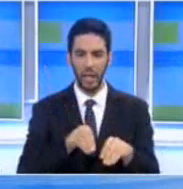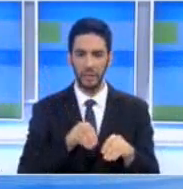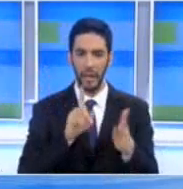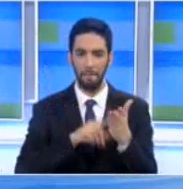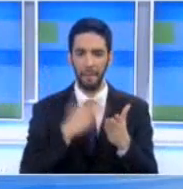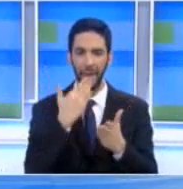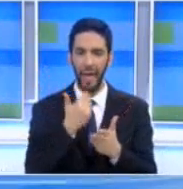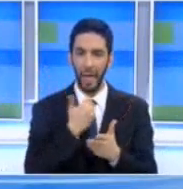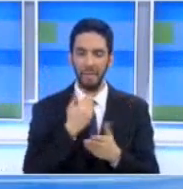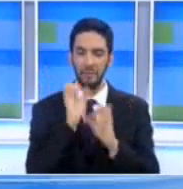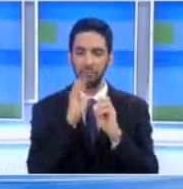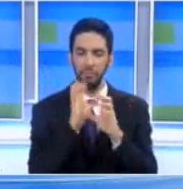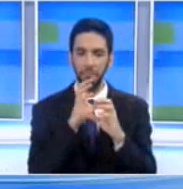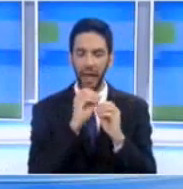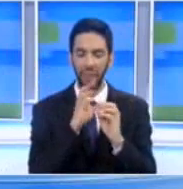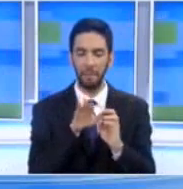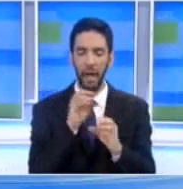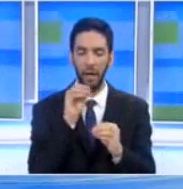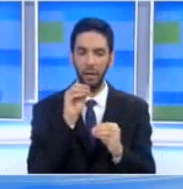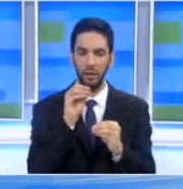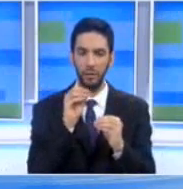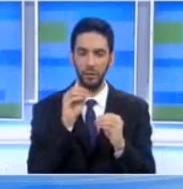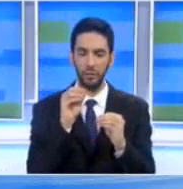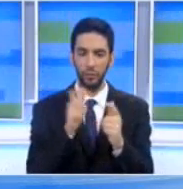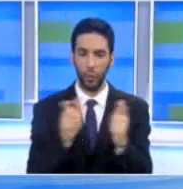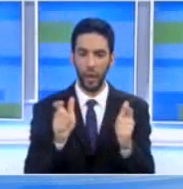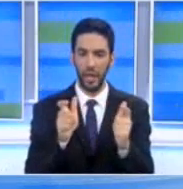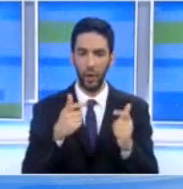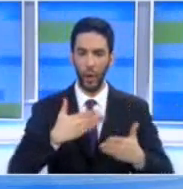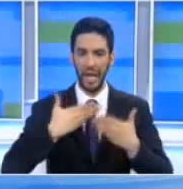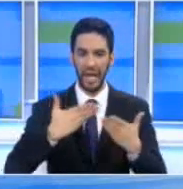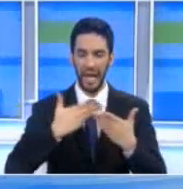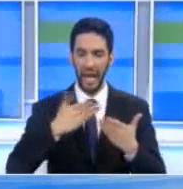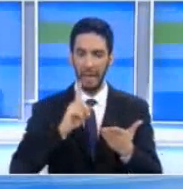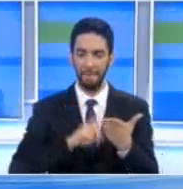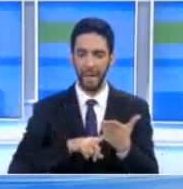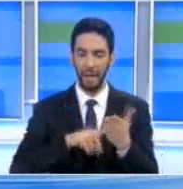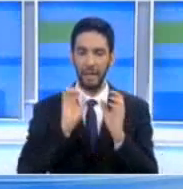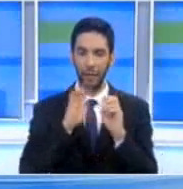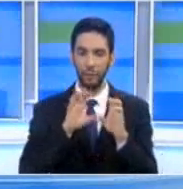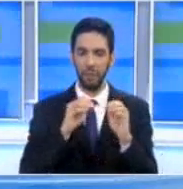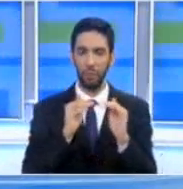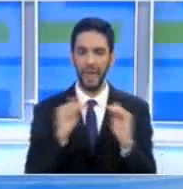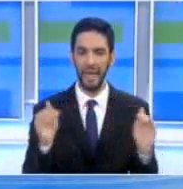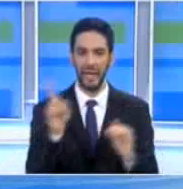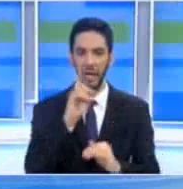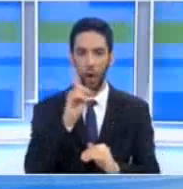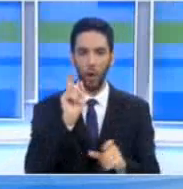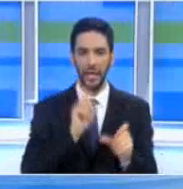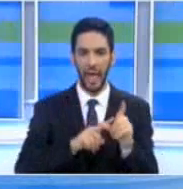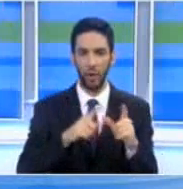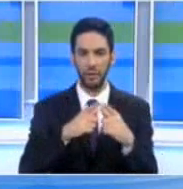νεανικά μυαλά και τα παιδιά μέσω της εκπαίδευσης και όχι να υπάρχει μια αναβίωση του οράματος όπως αναφέρει ο κύριος Ακκίνγκη